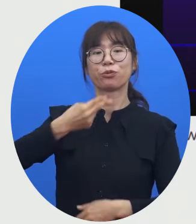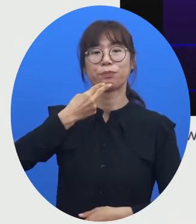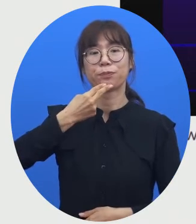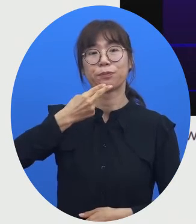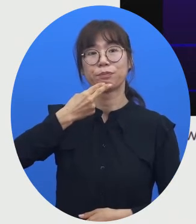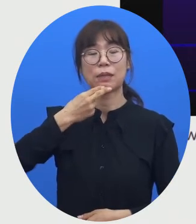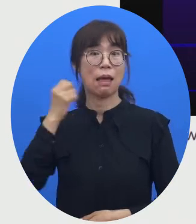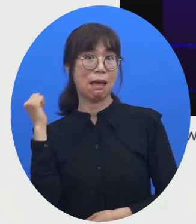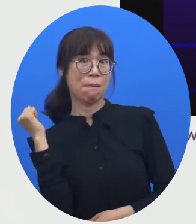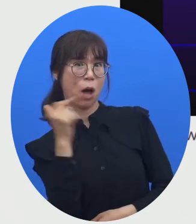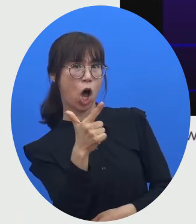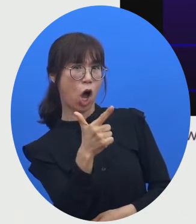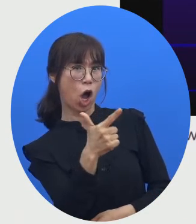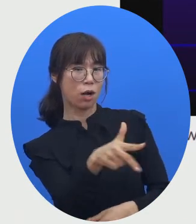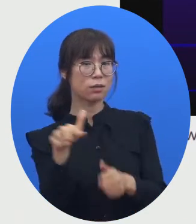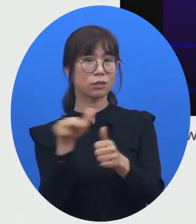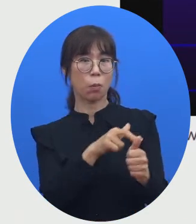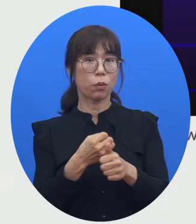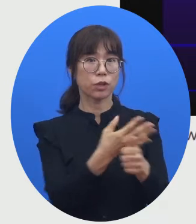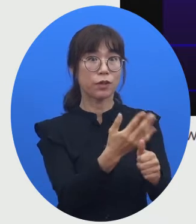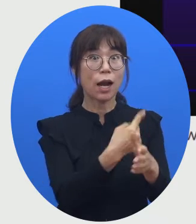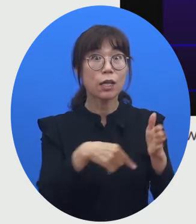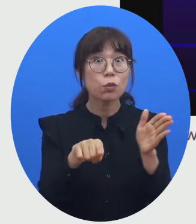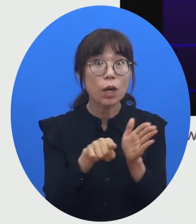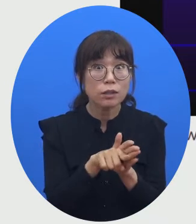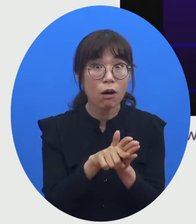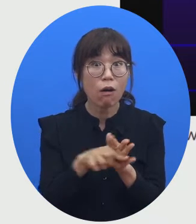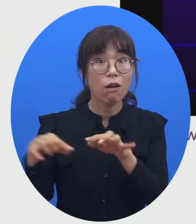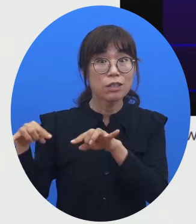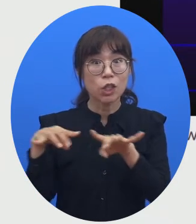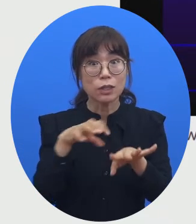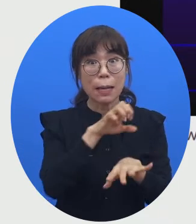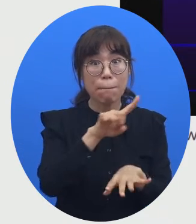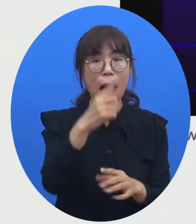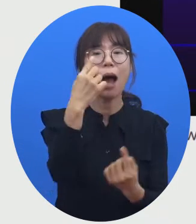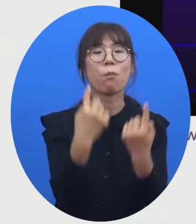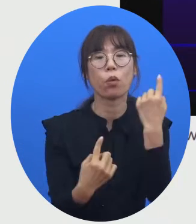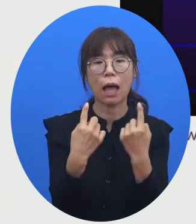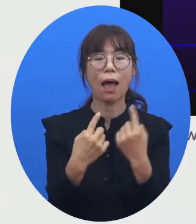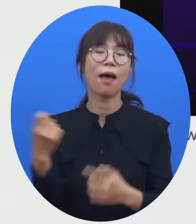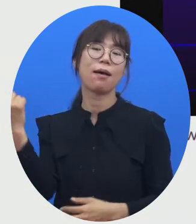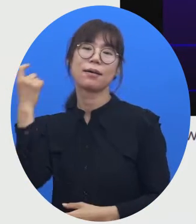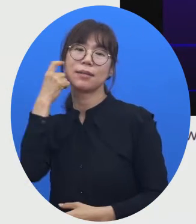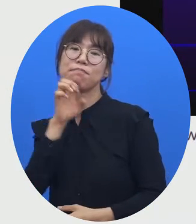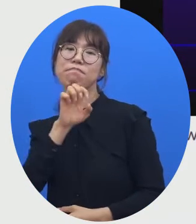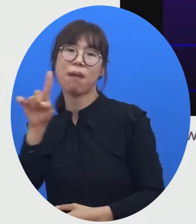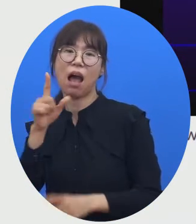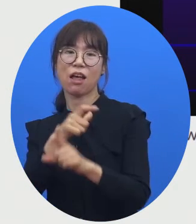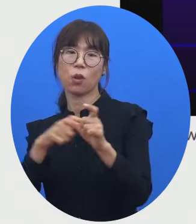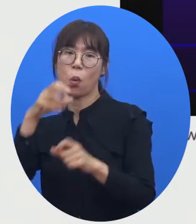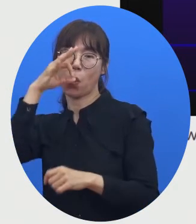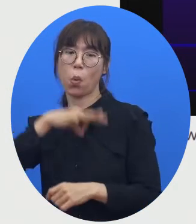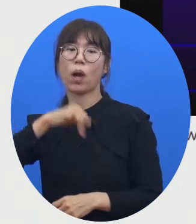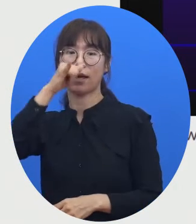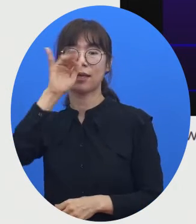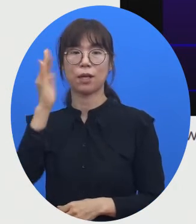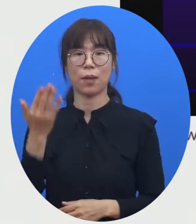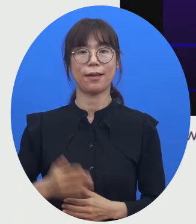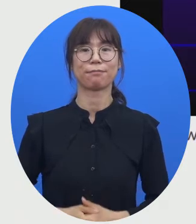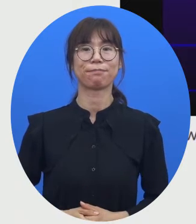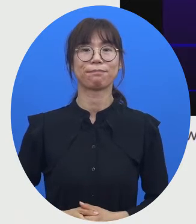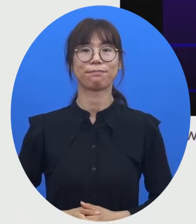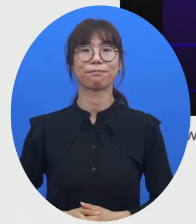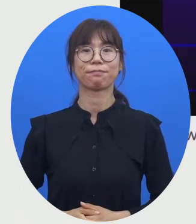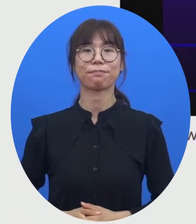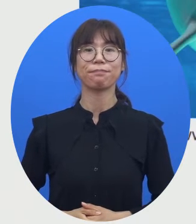정보를 전달하기 위해서 전자기파보다는 음파가 더 효과적이다라는 것을 알 수가